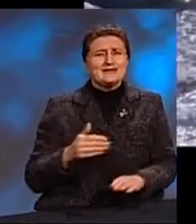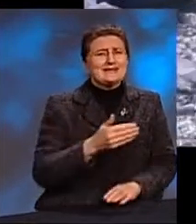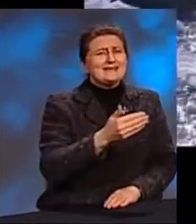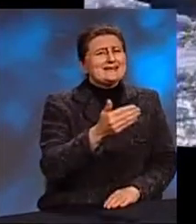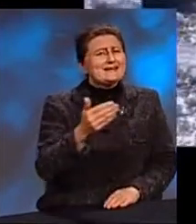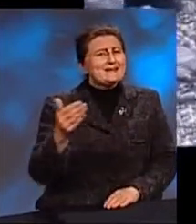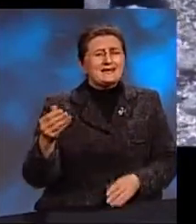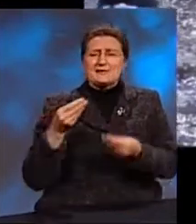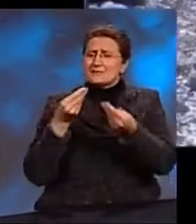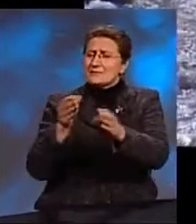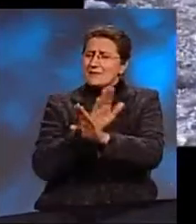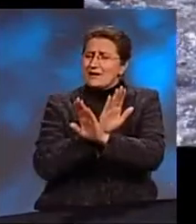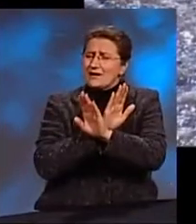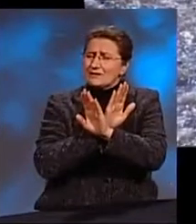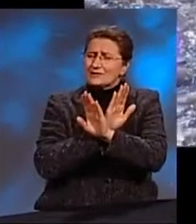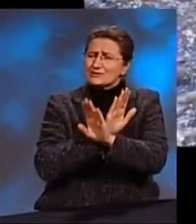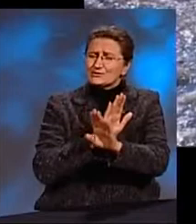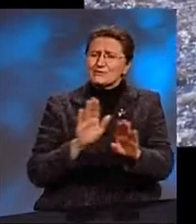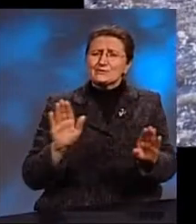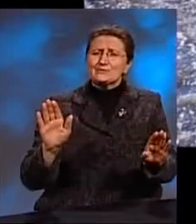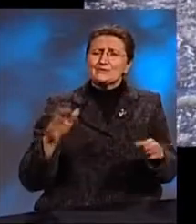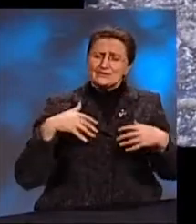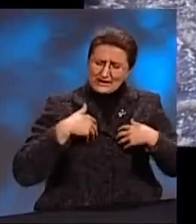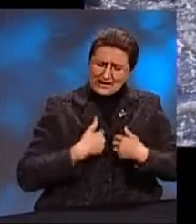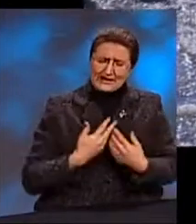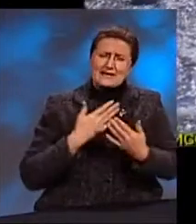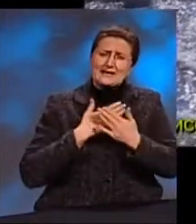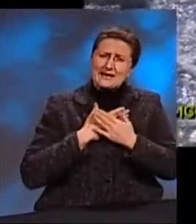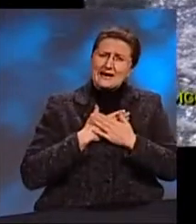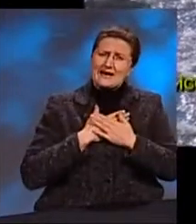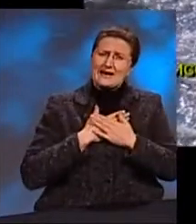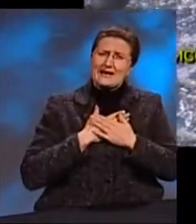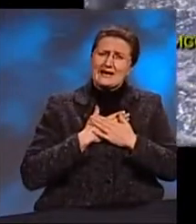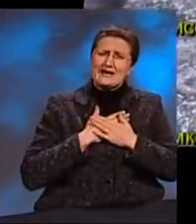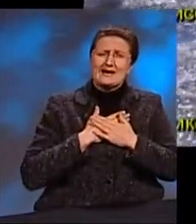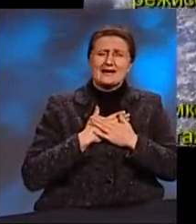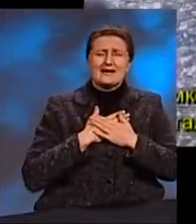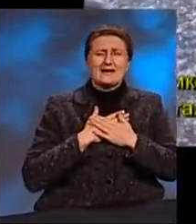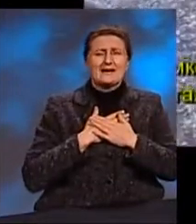И мне по лесу печаль С